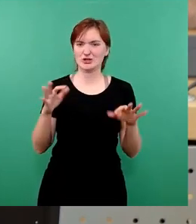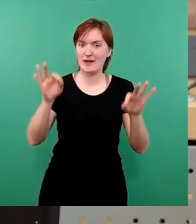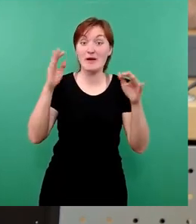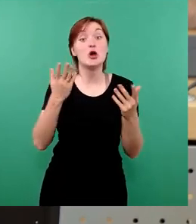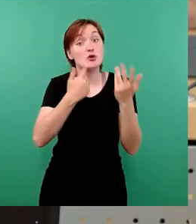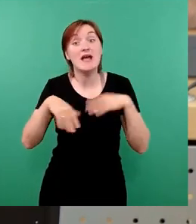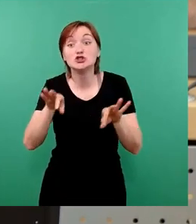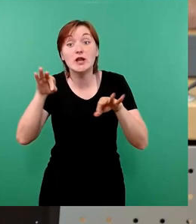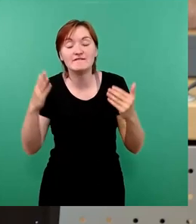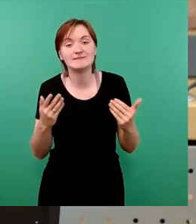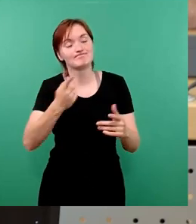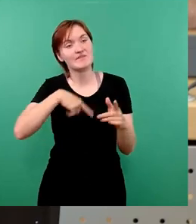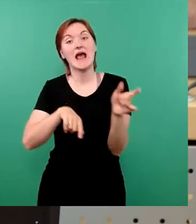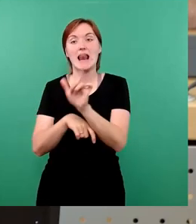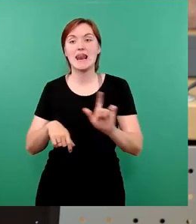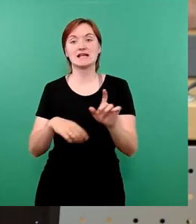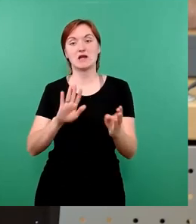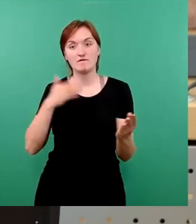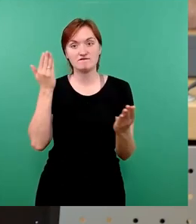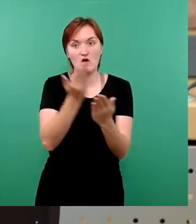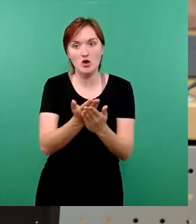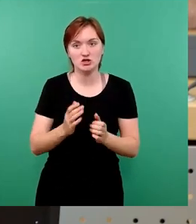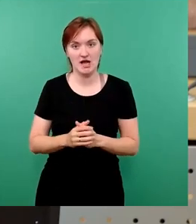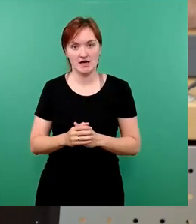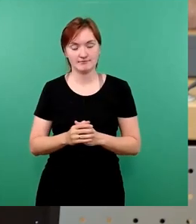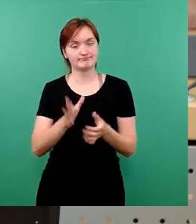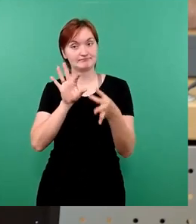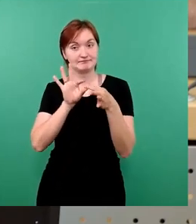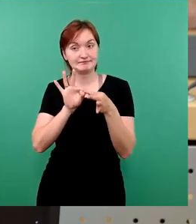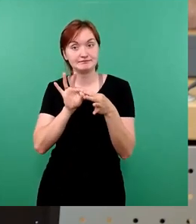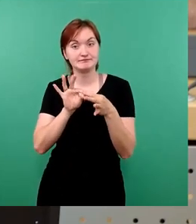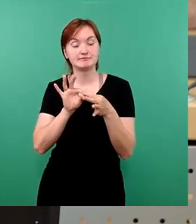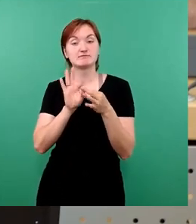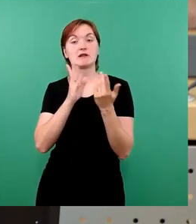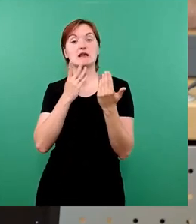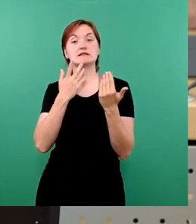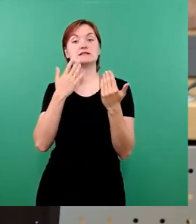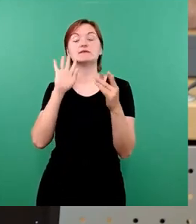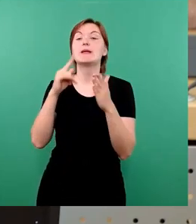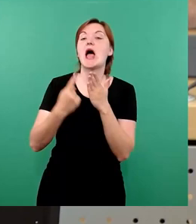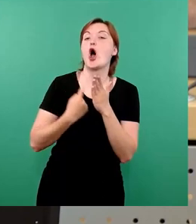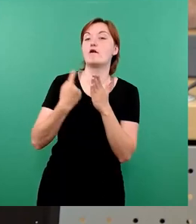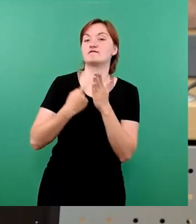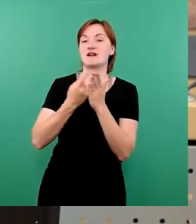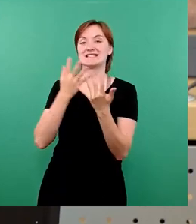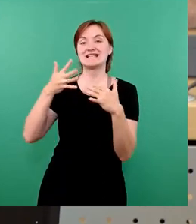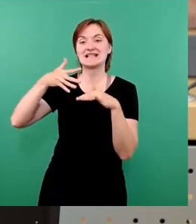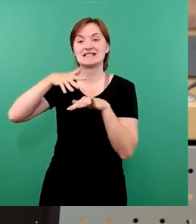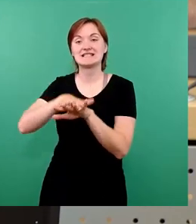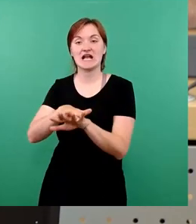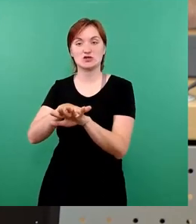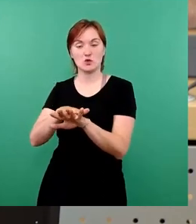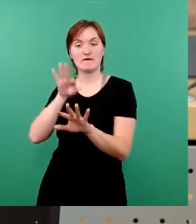dass wir als Linke einen Vorschlag gemacht hatten im Zusammenhang mit den zusätzlichen Aufwendungen für Integration von